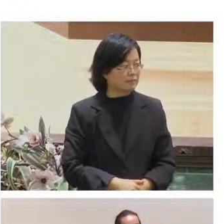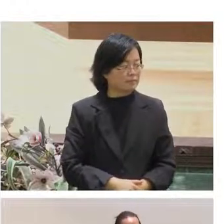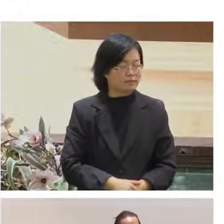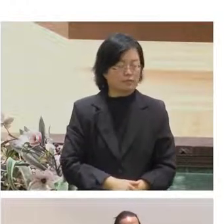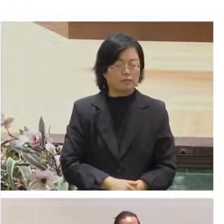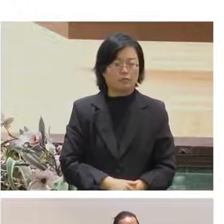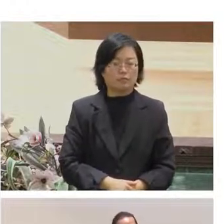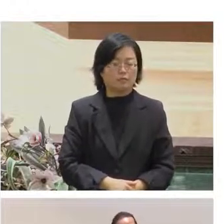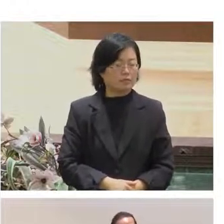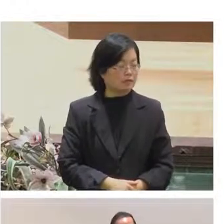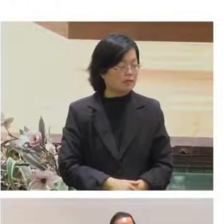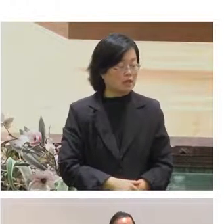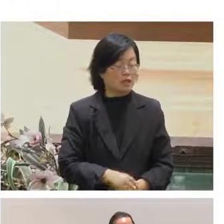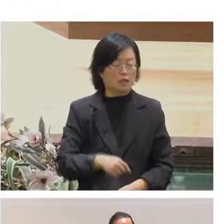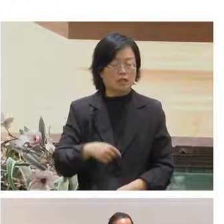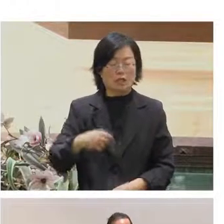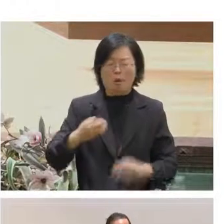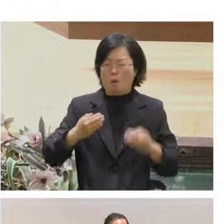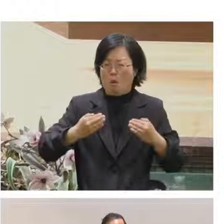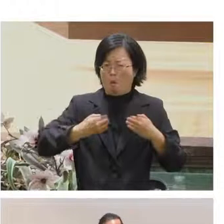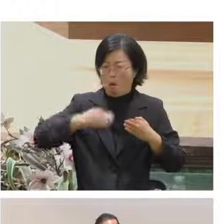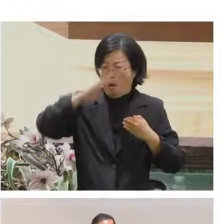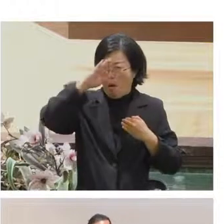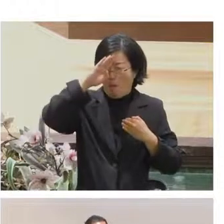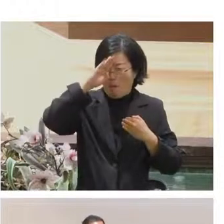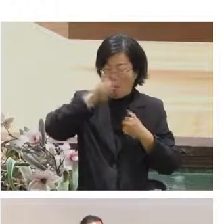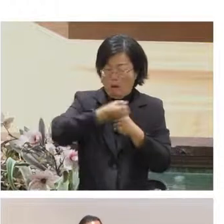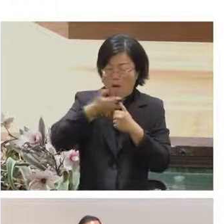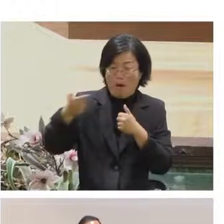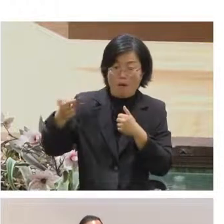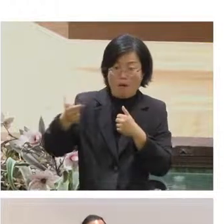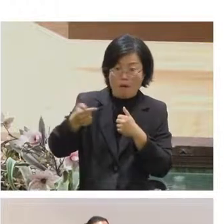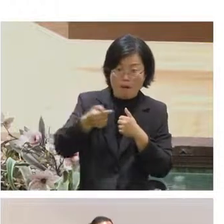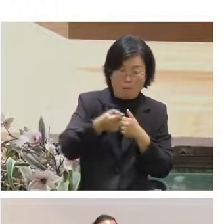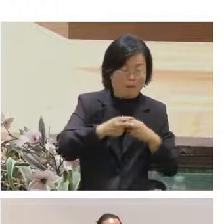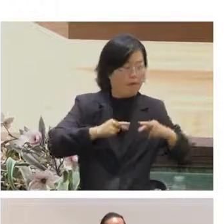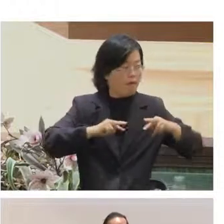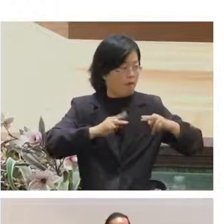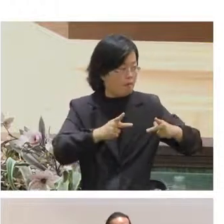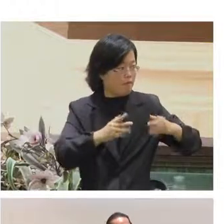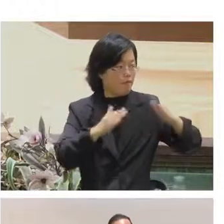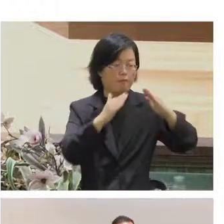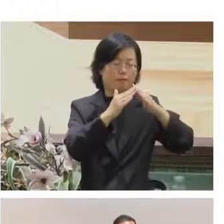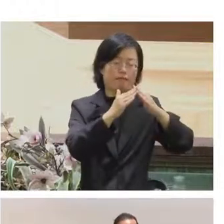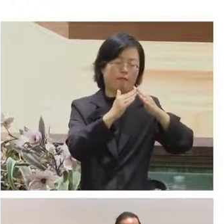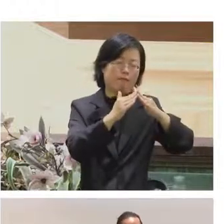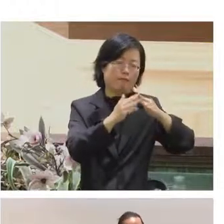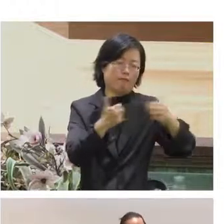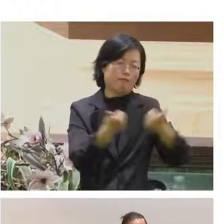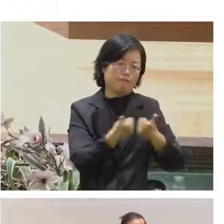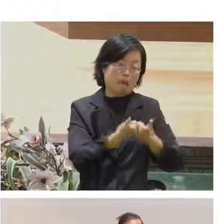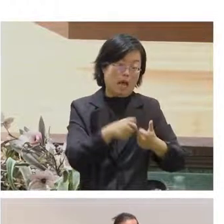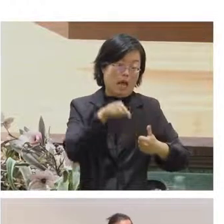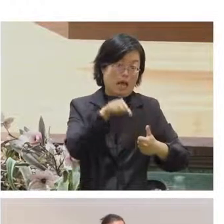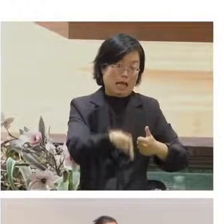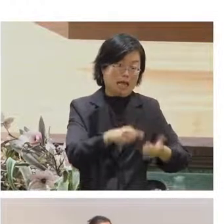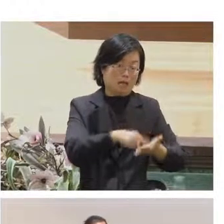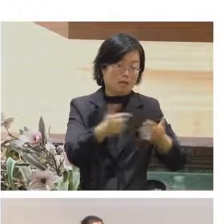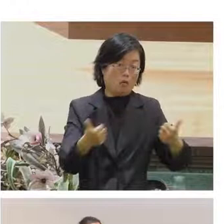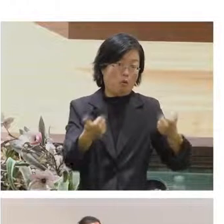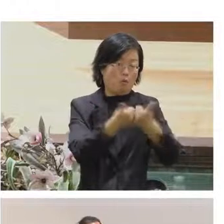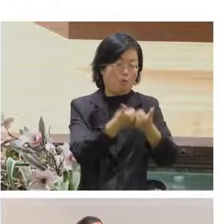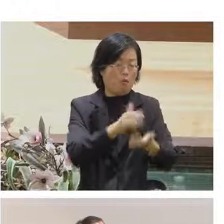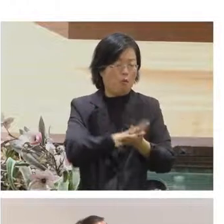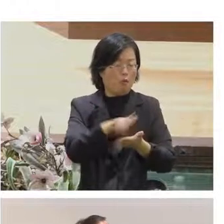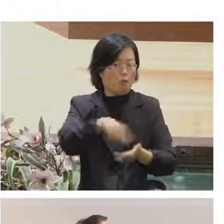鬆之後我們終於有好幾疫情結束疫情比較拘緩了我們就變成縣下聚會然後這一次的聚會結束之後大家也有心得那個心得就是什麼